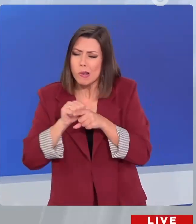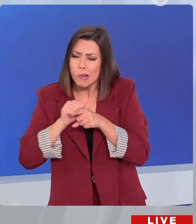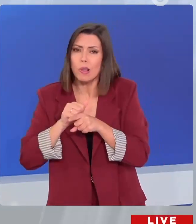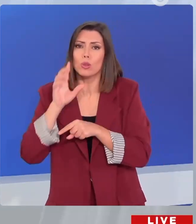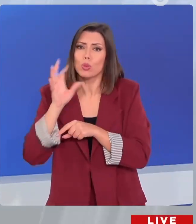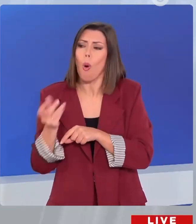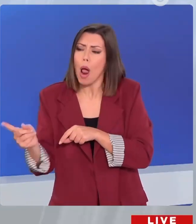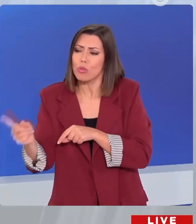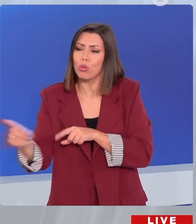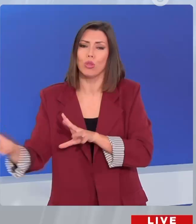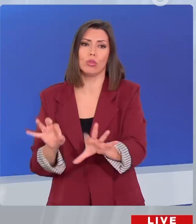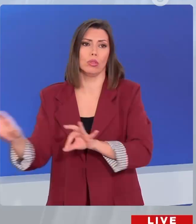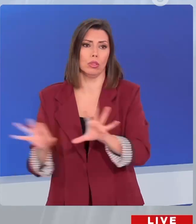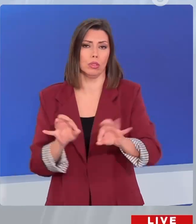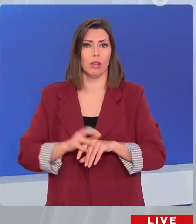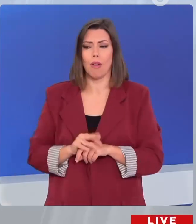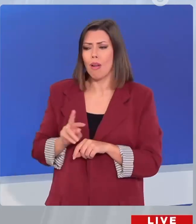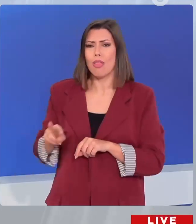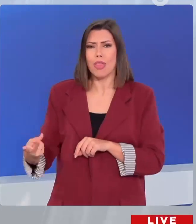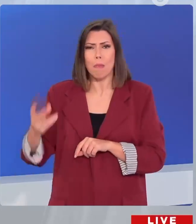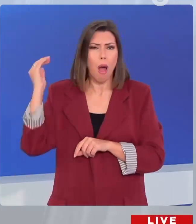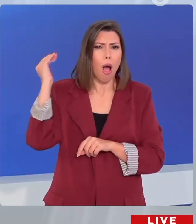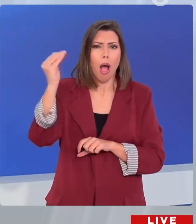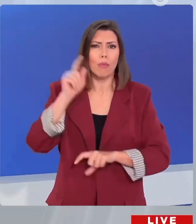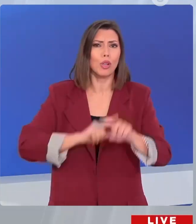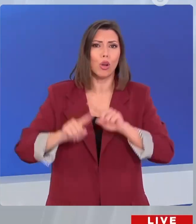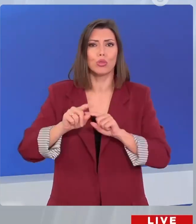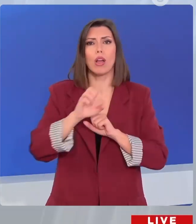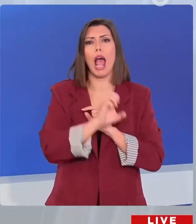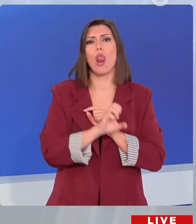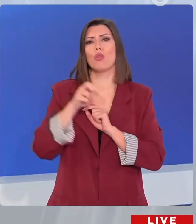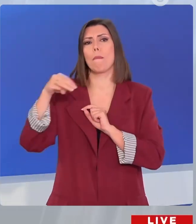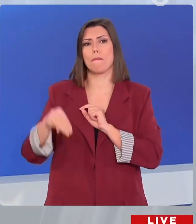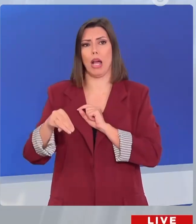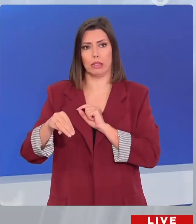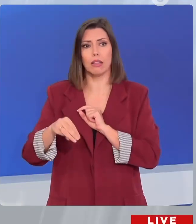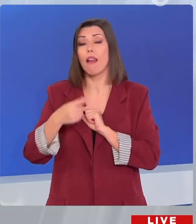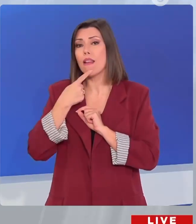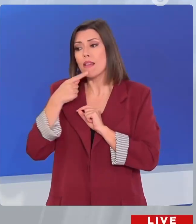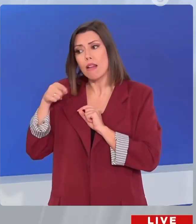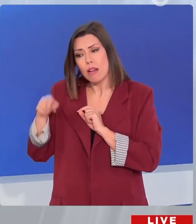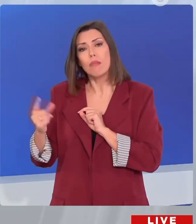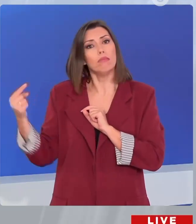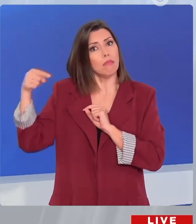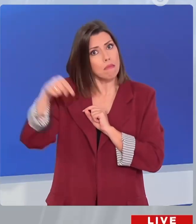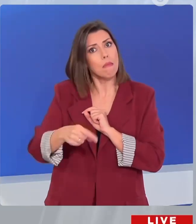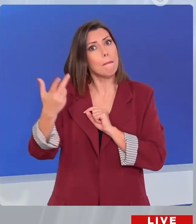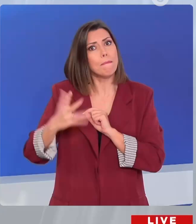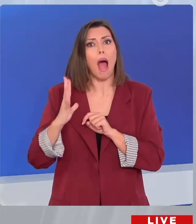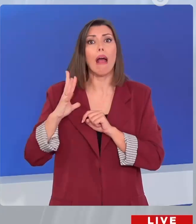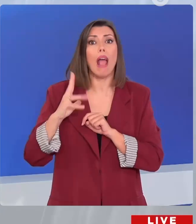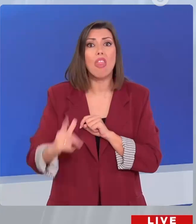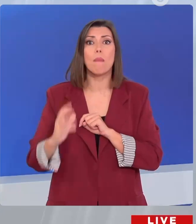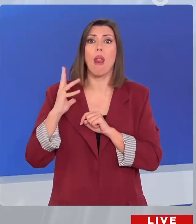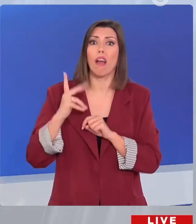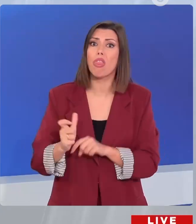loomed over all of that. His name is Elon Musk. Multiple sources tell me tonight that Musk has been seen at Mar-a-Lago nearly every single day